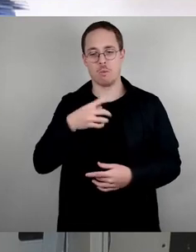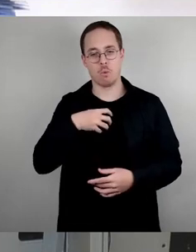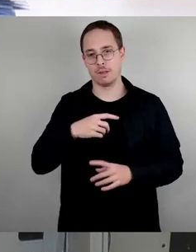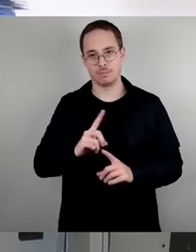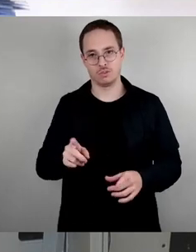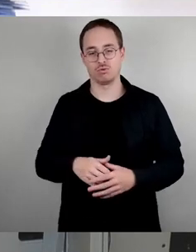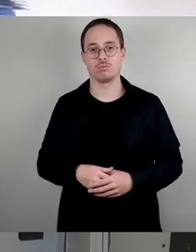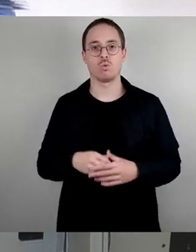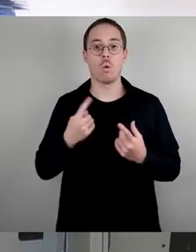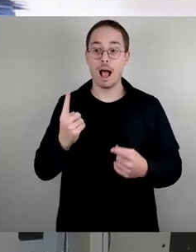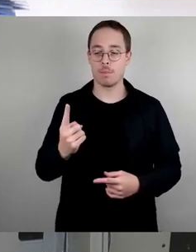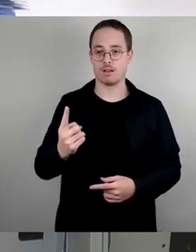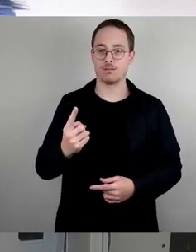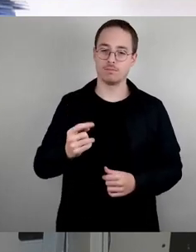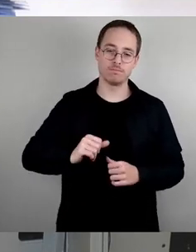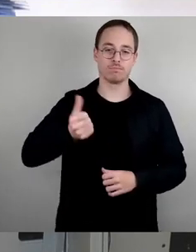nur von Urlaubern genutzt.